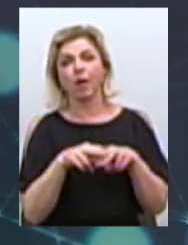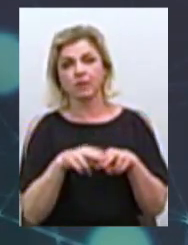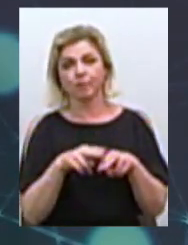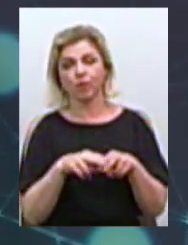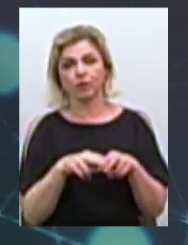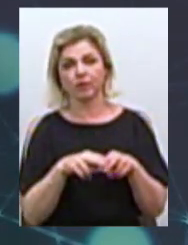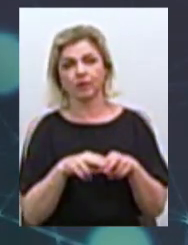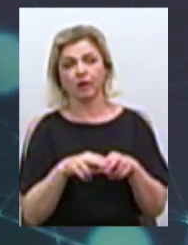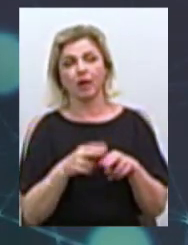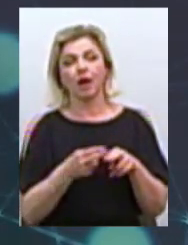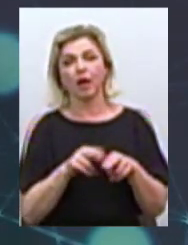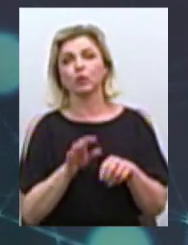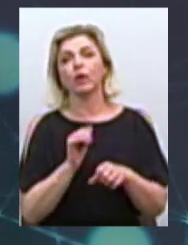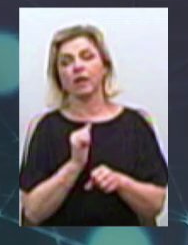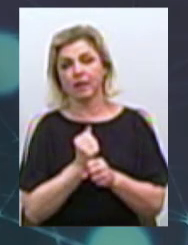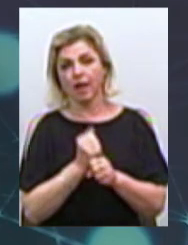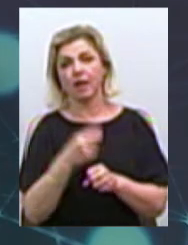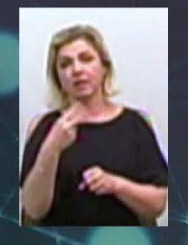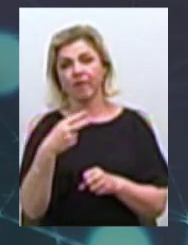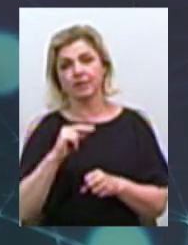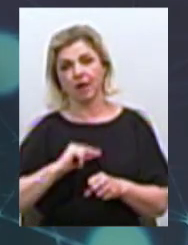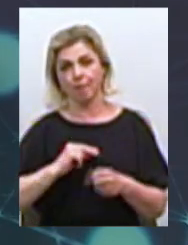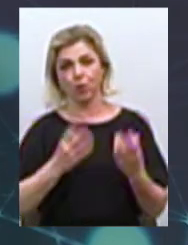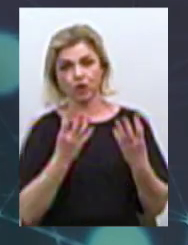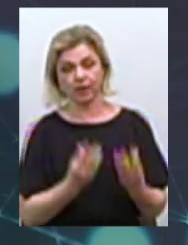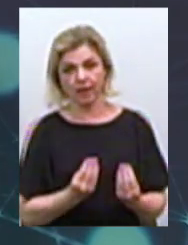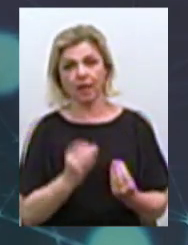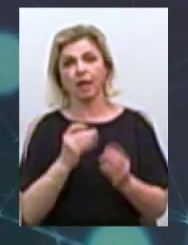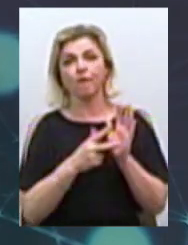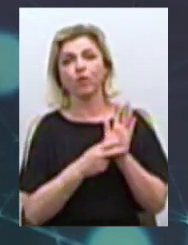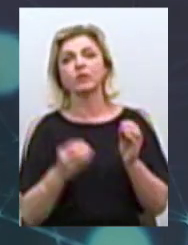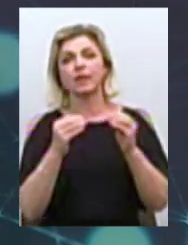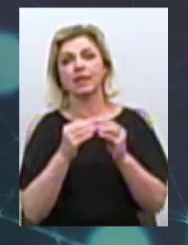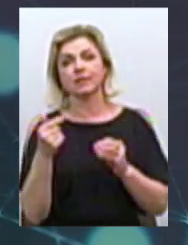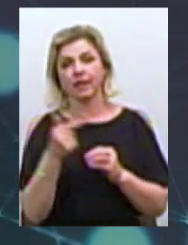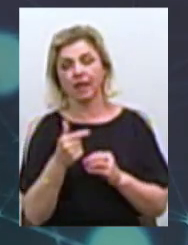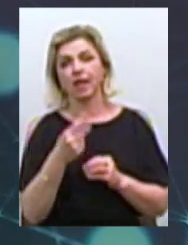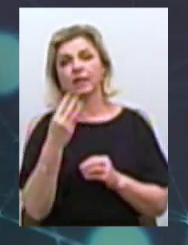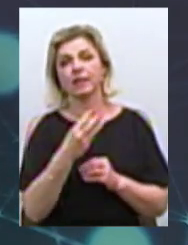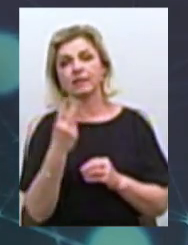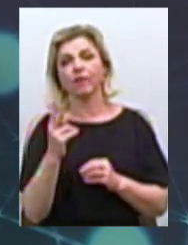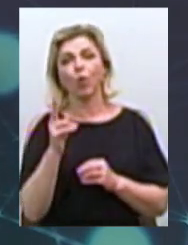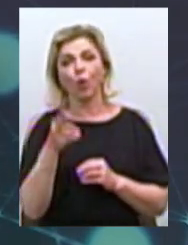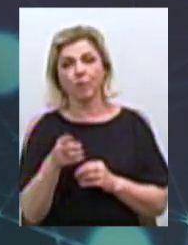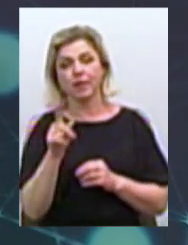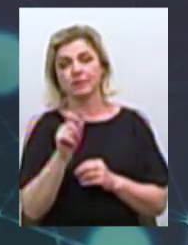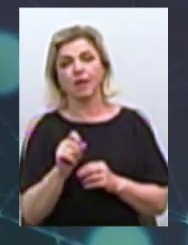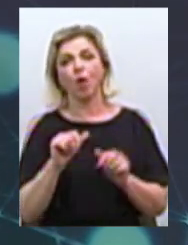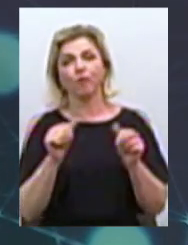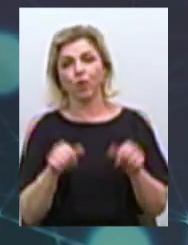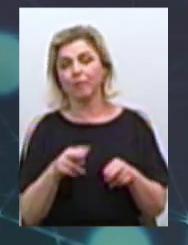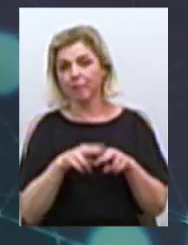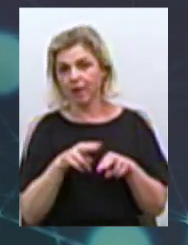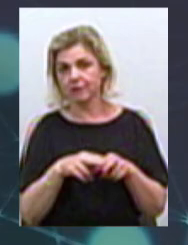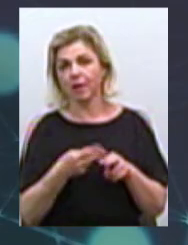який виготовляється протягом 20 робочих днів. І 810 гривень 32 копійки – це за оформлення паспорту,